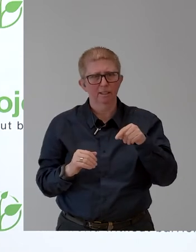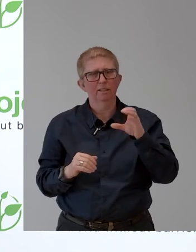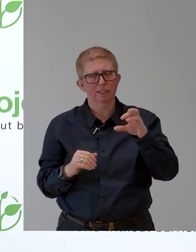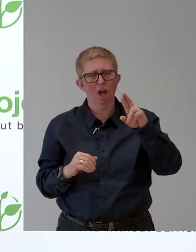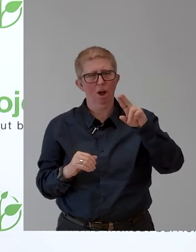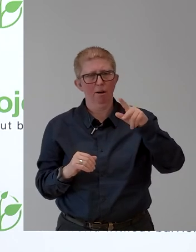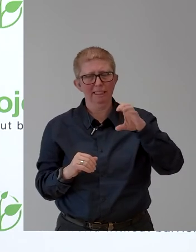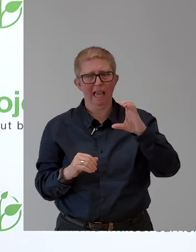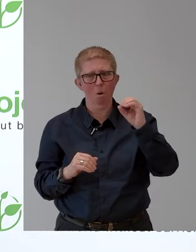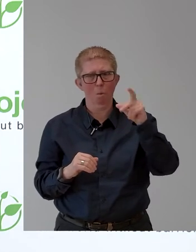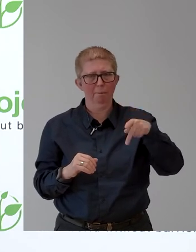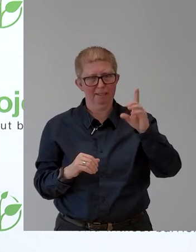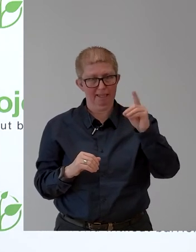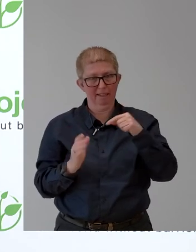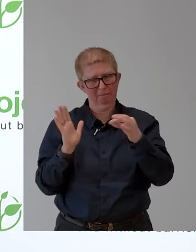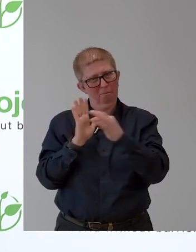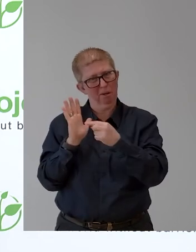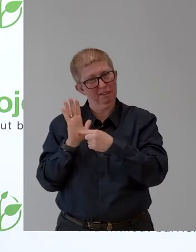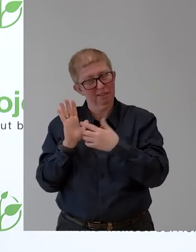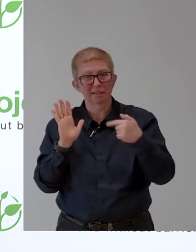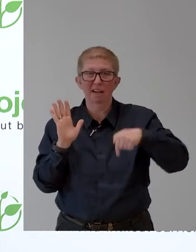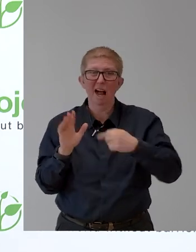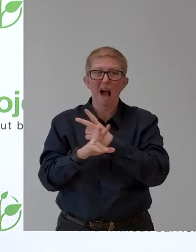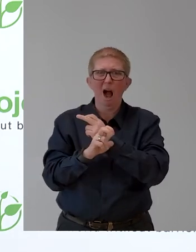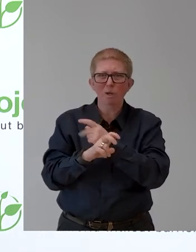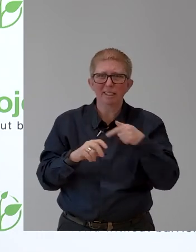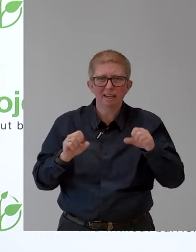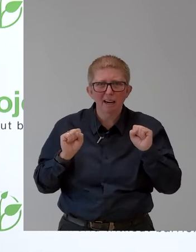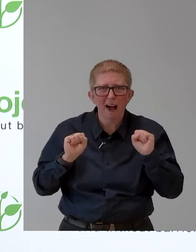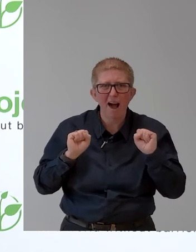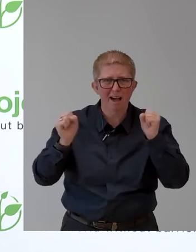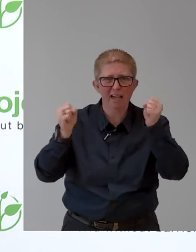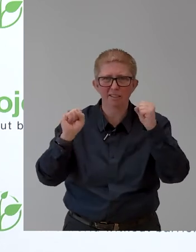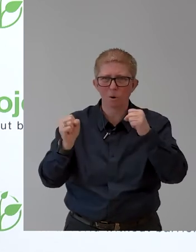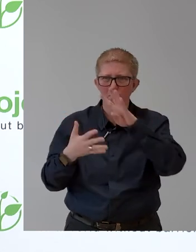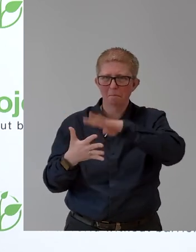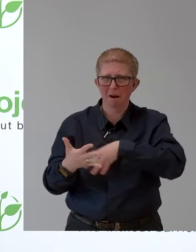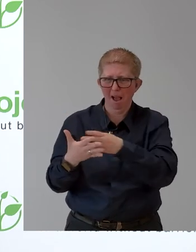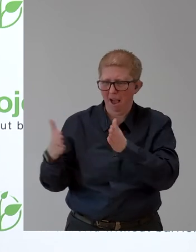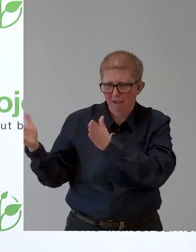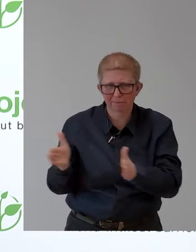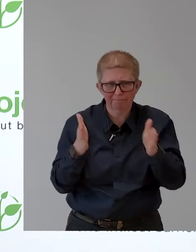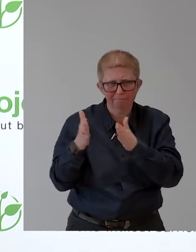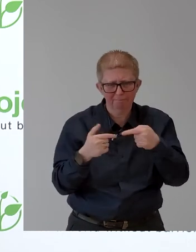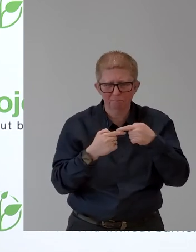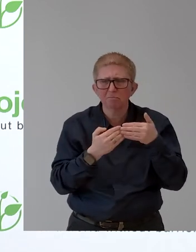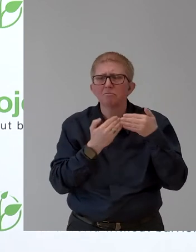Jahre die Aktivitäten definiert, um die UN-Konvention auch tatsächlich umzusetzen.